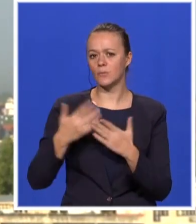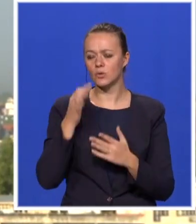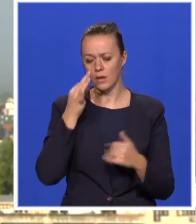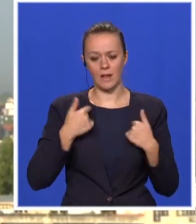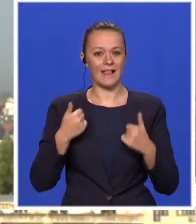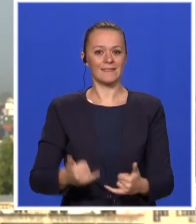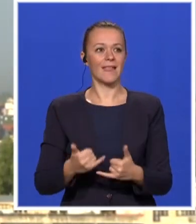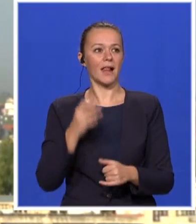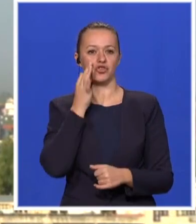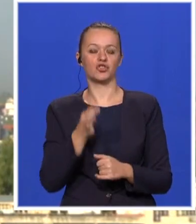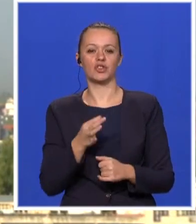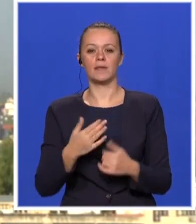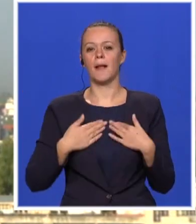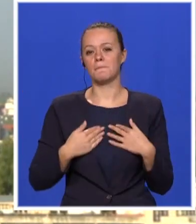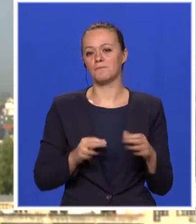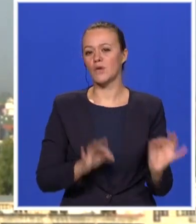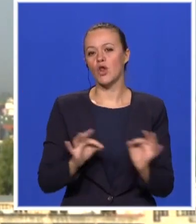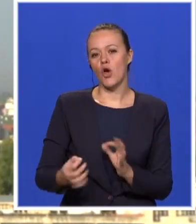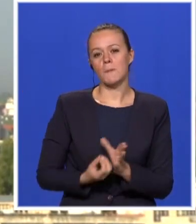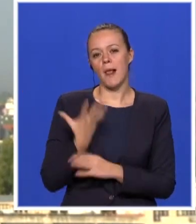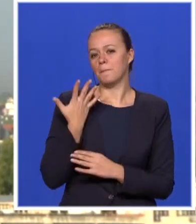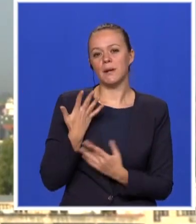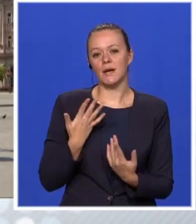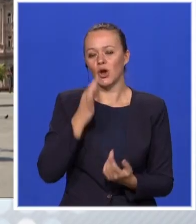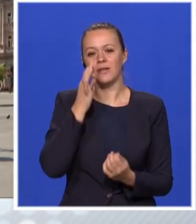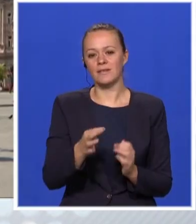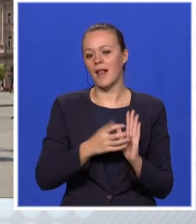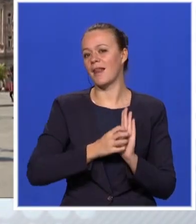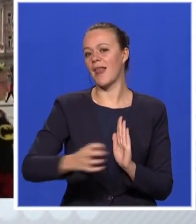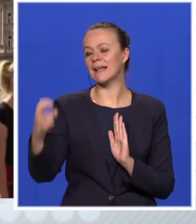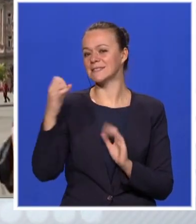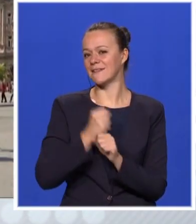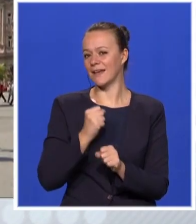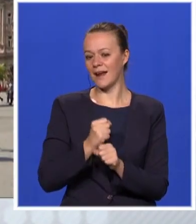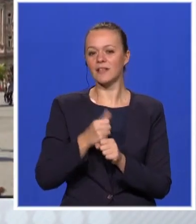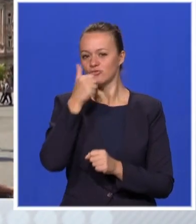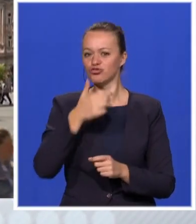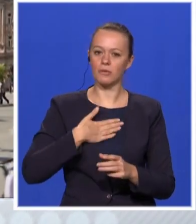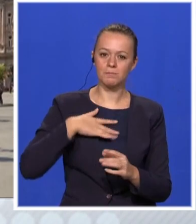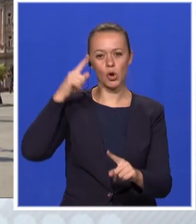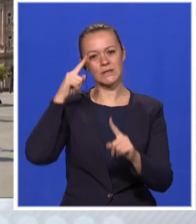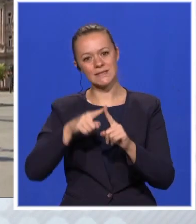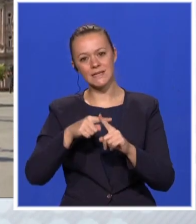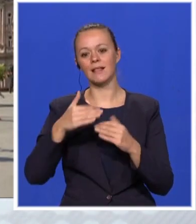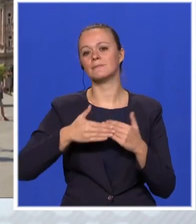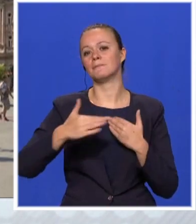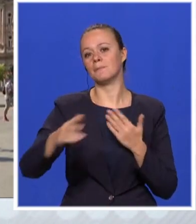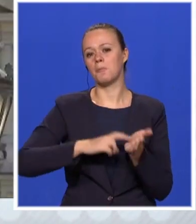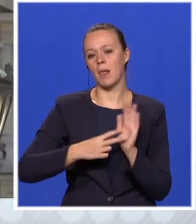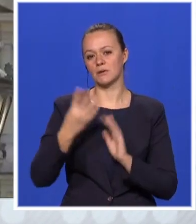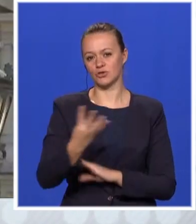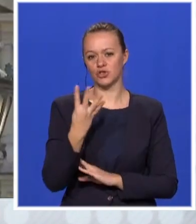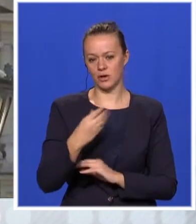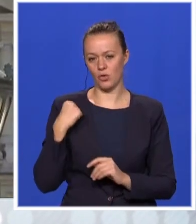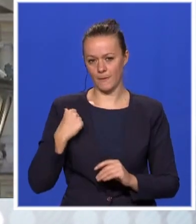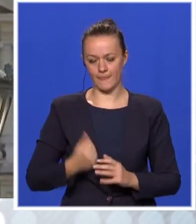današnji dan potpuno normalan i prirodan toko onoga što je definisano u našim ciljevima za naredne četiri godine, odnosno